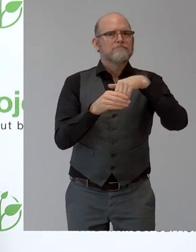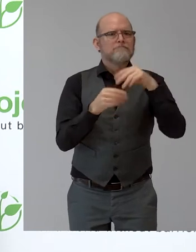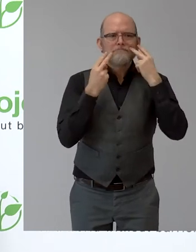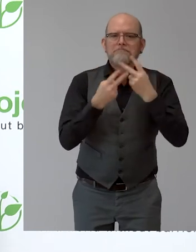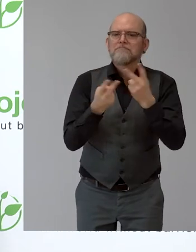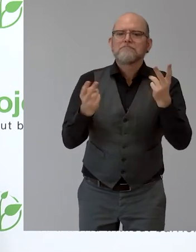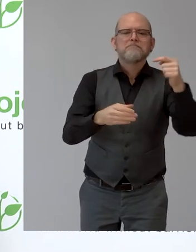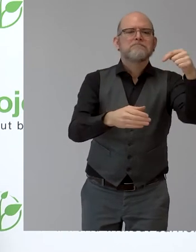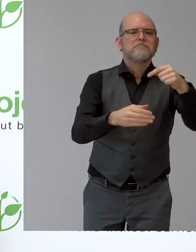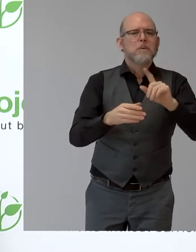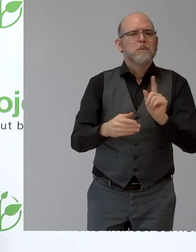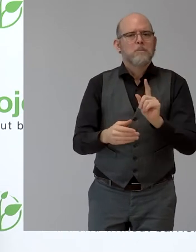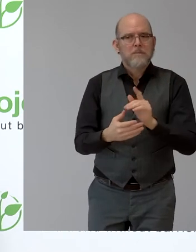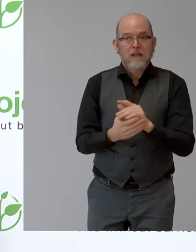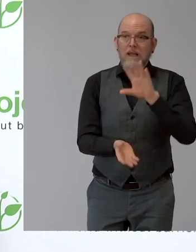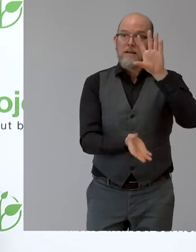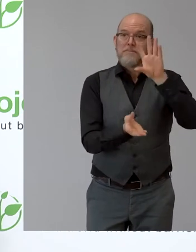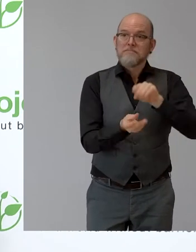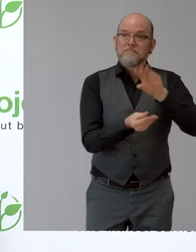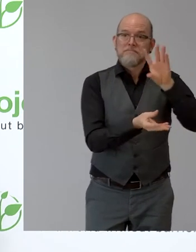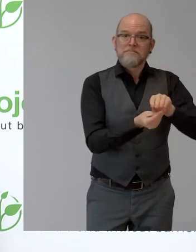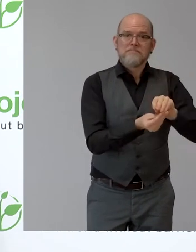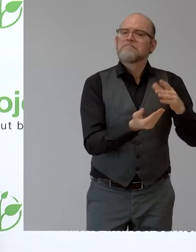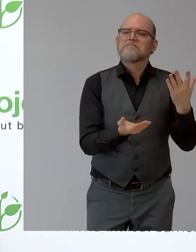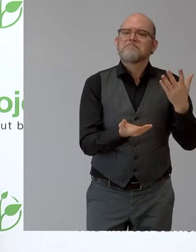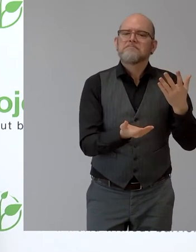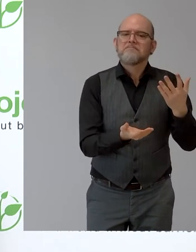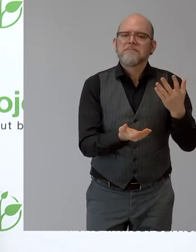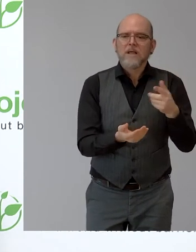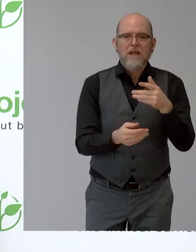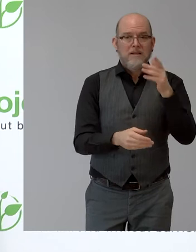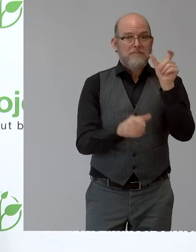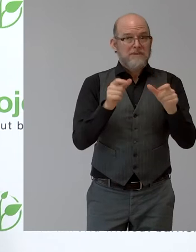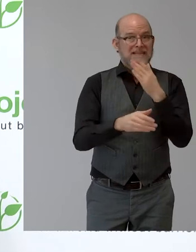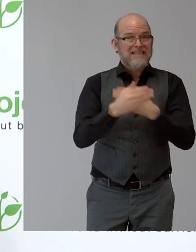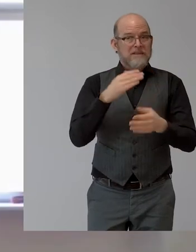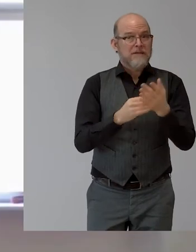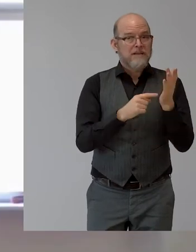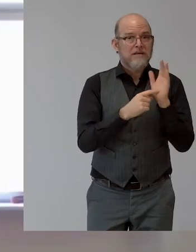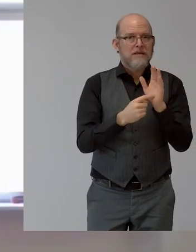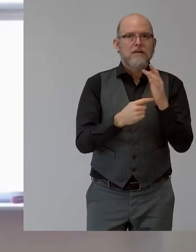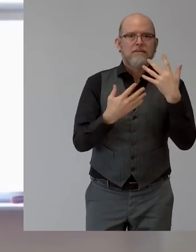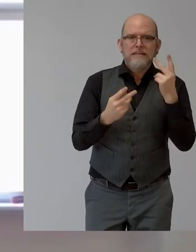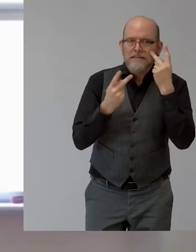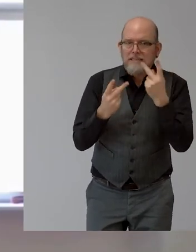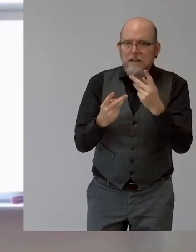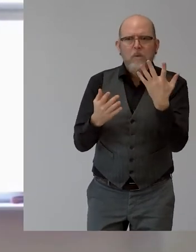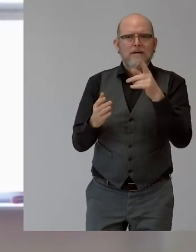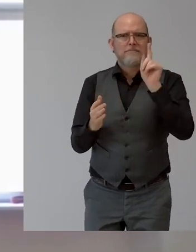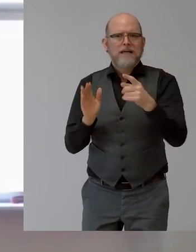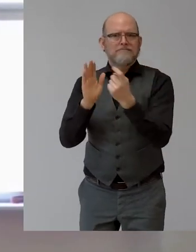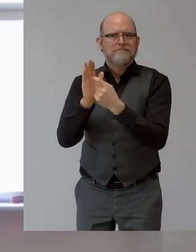Menschen mit Behinderungen und welche Forderungen leiten Sie ab an die Politik? Ja, guten Morgen.